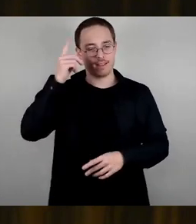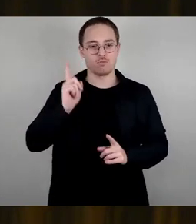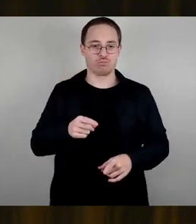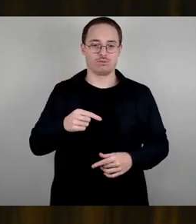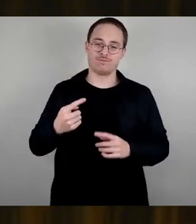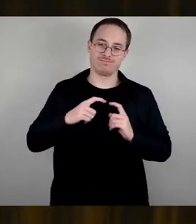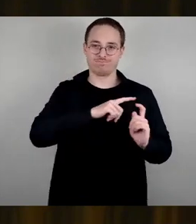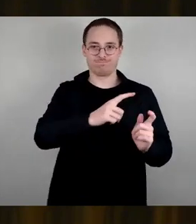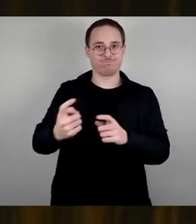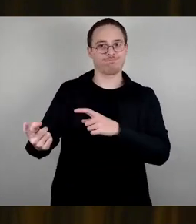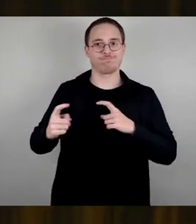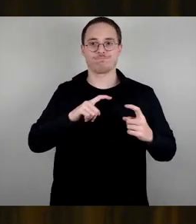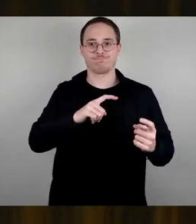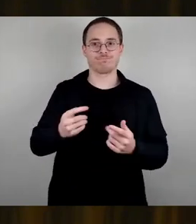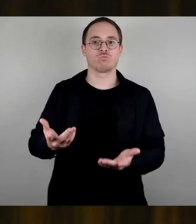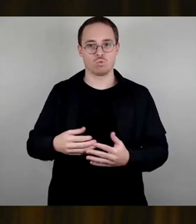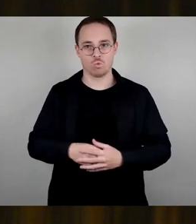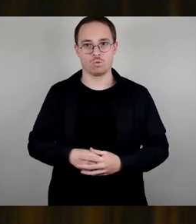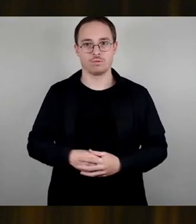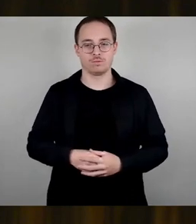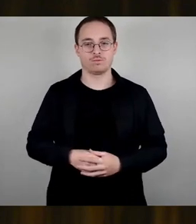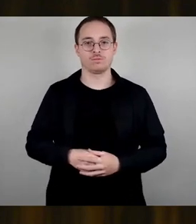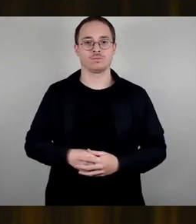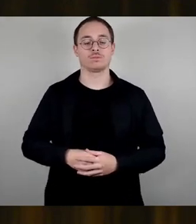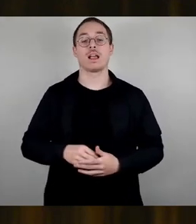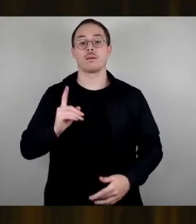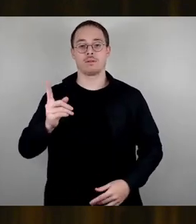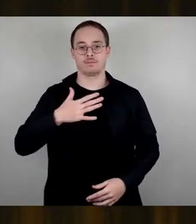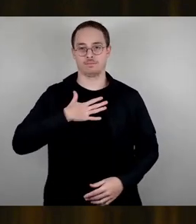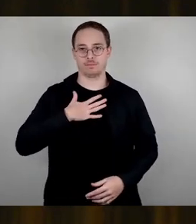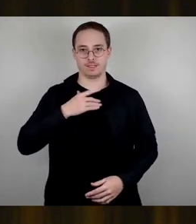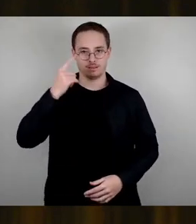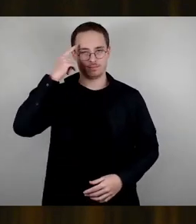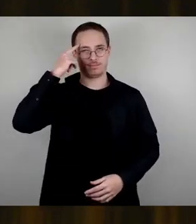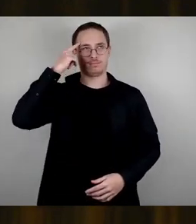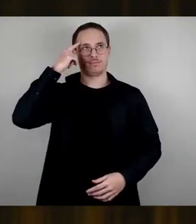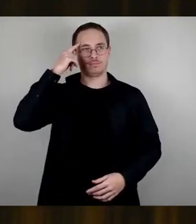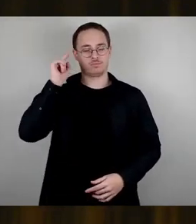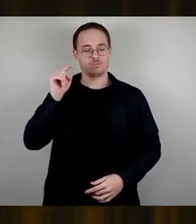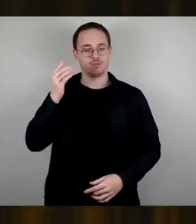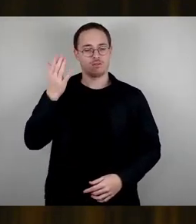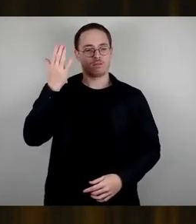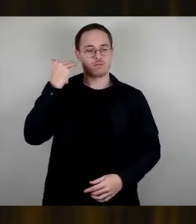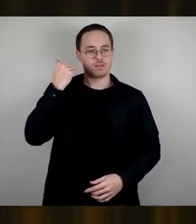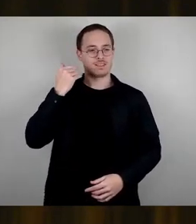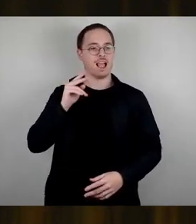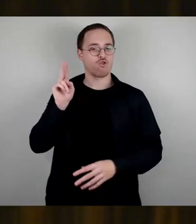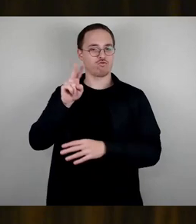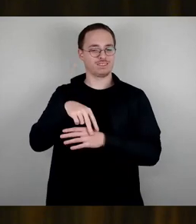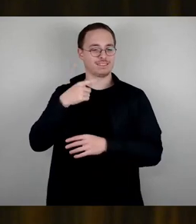wirklich schließt. Allerdings ist in meinem Kopf, sagen noch die Erinnerung an die Diskussion in den Aufsichtsreden